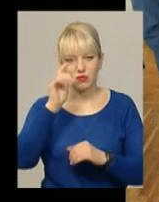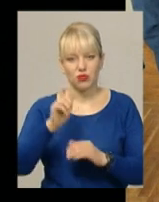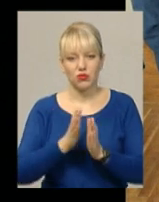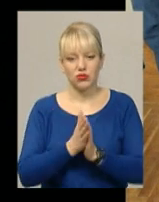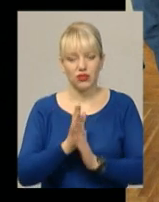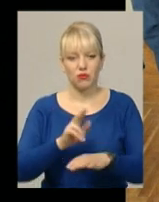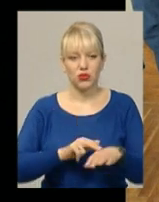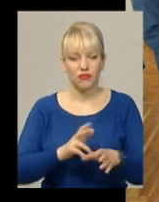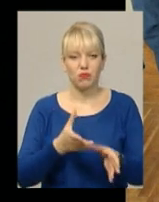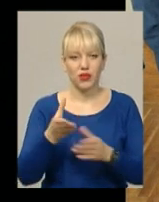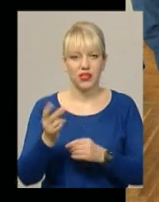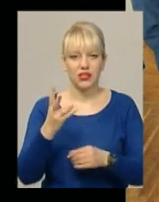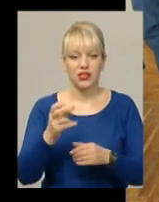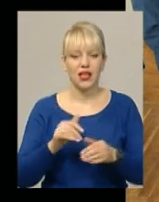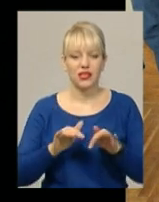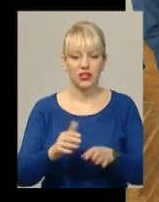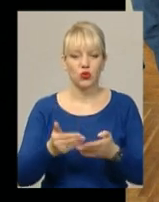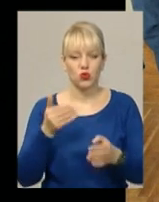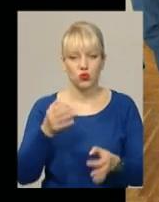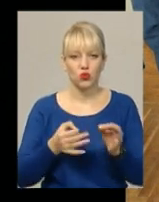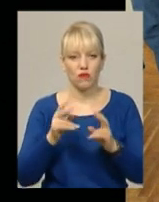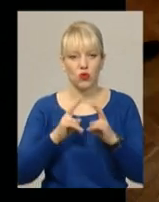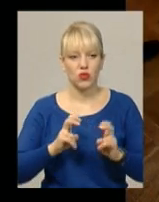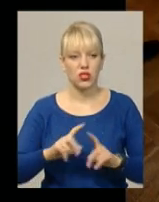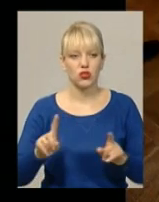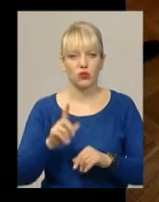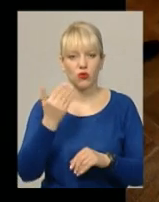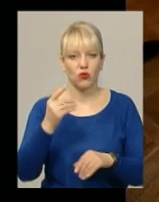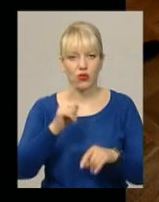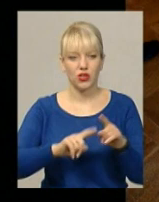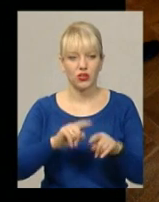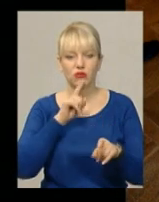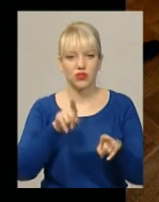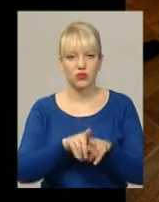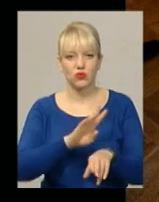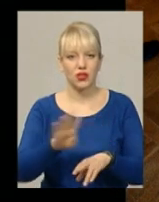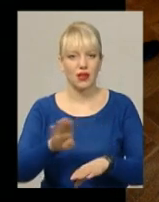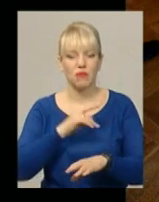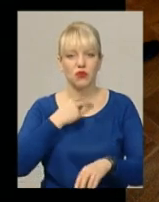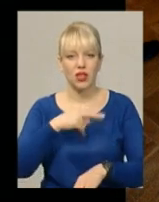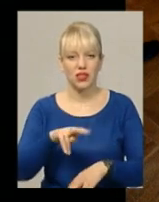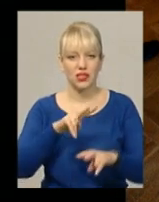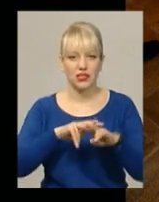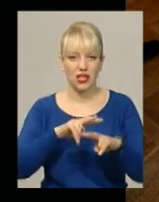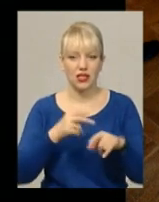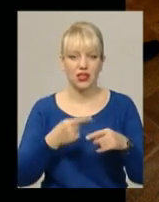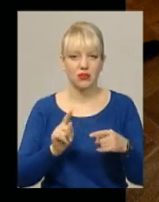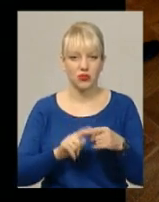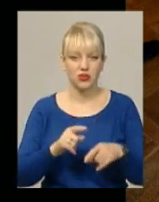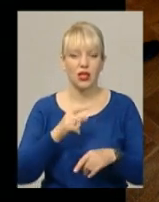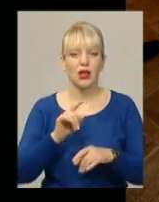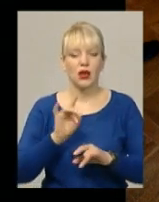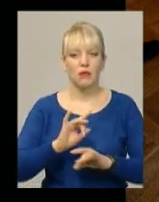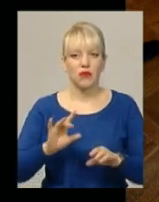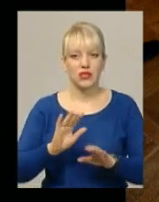правоохоронця вплинути на хід до судового розслідування, щоб його рідну сестру не посадили за грати. Цю версію слідства повідомив заступник